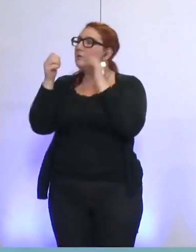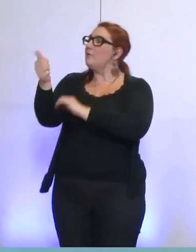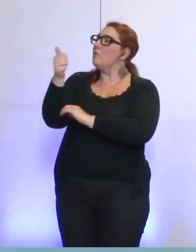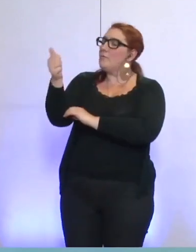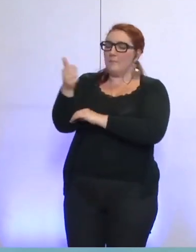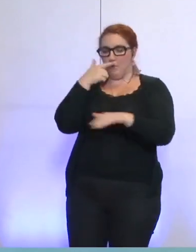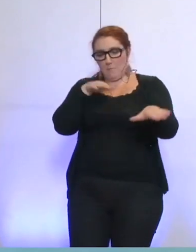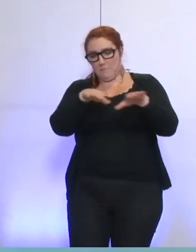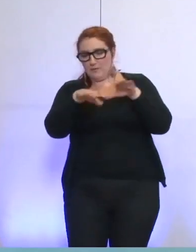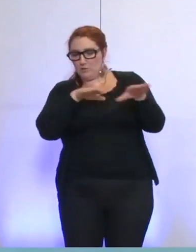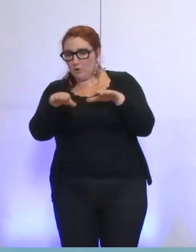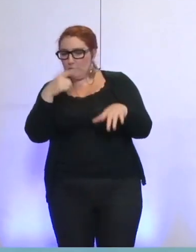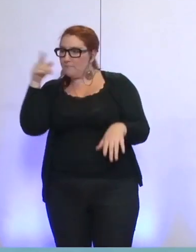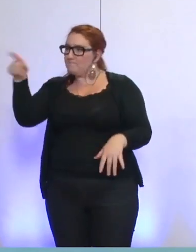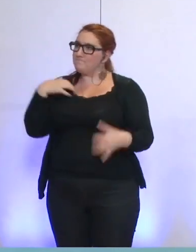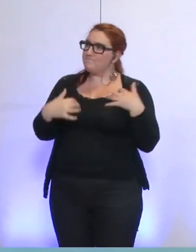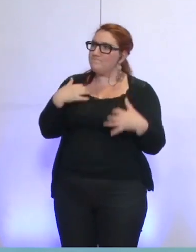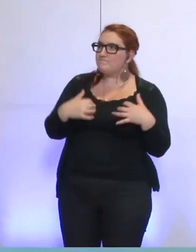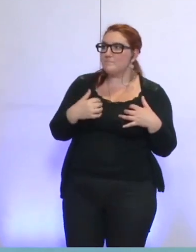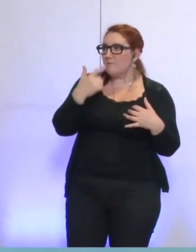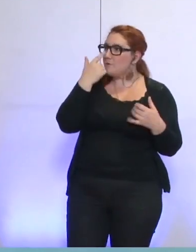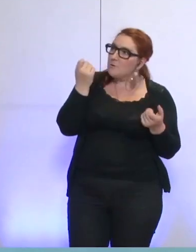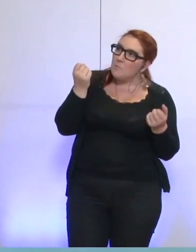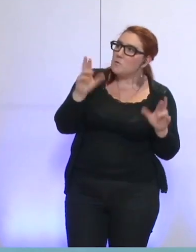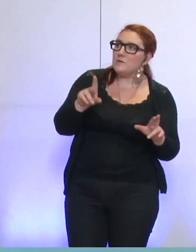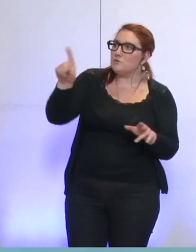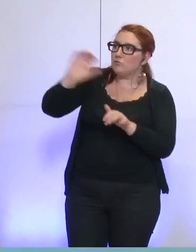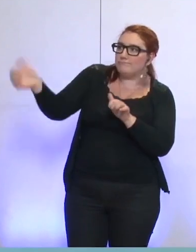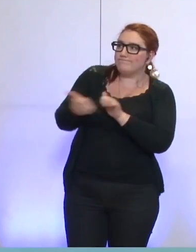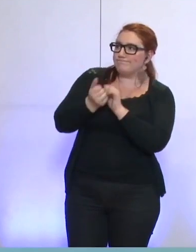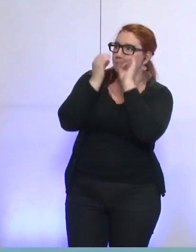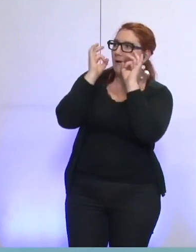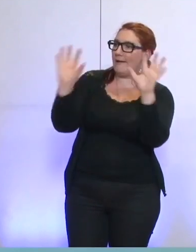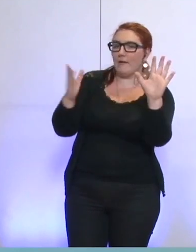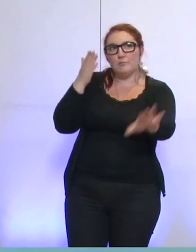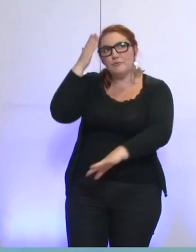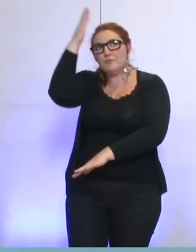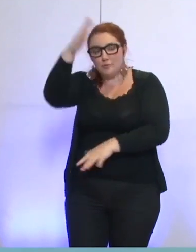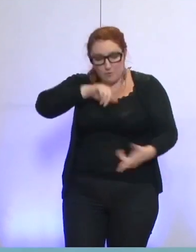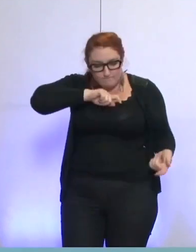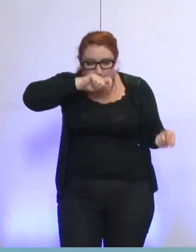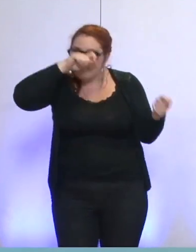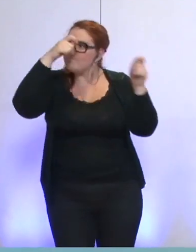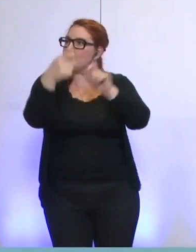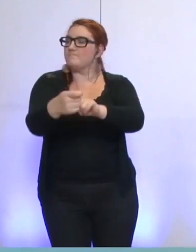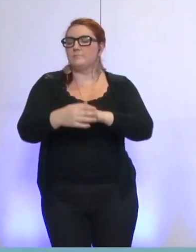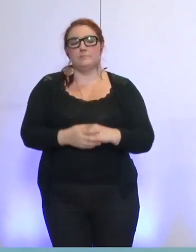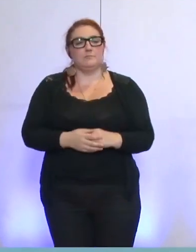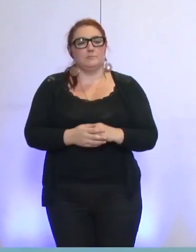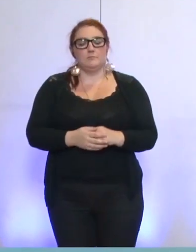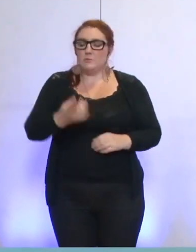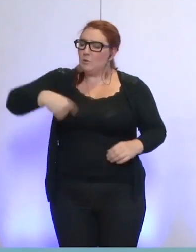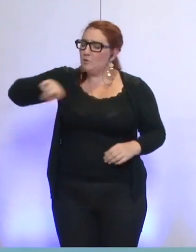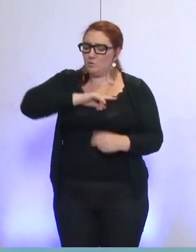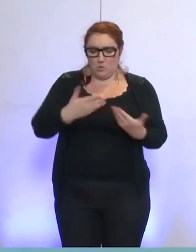fond et la méthode choisie, nous doutons que vous serez à nos côtés pour nous accompagner et nous soutenir dans les changements profonds qui nous attendent. Nous sommes